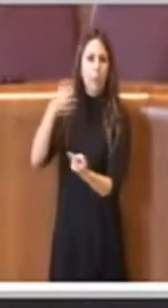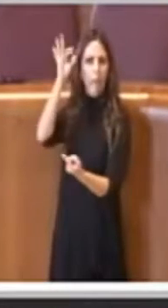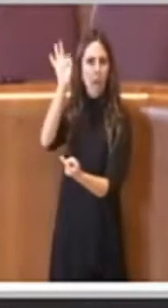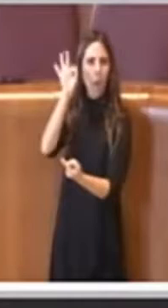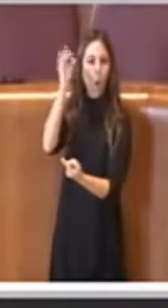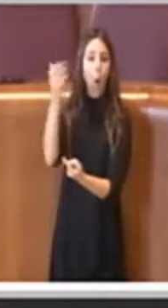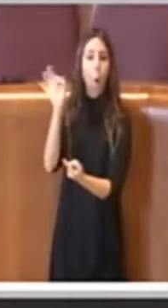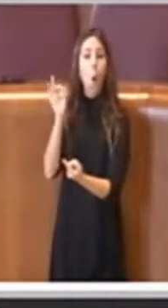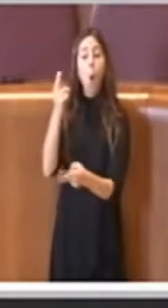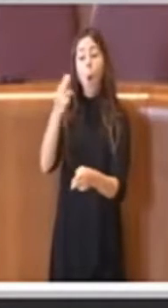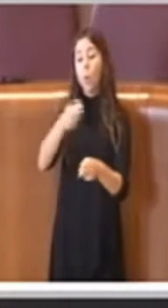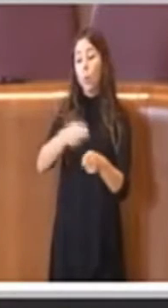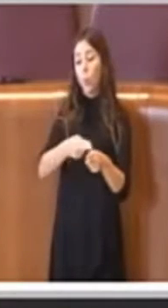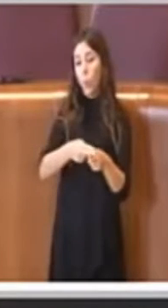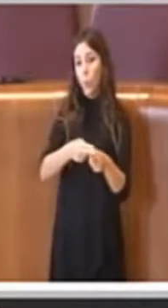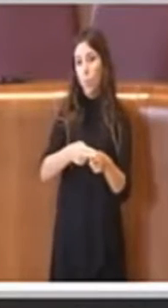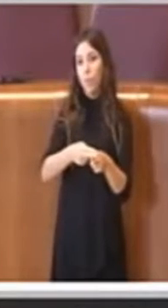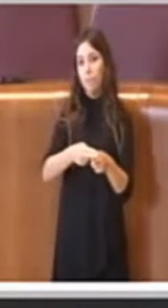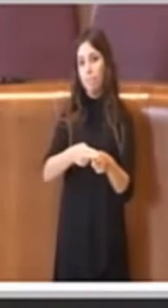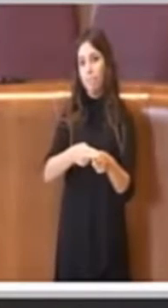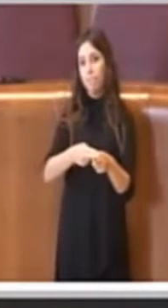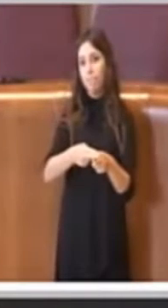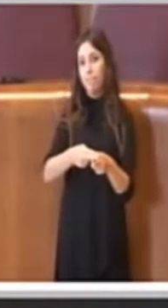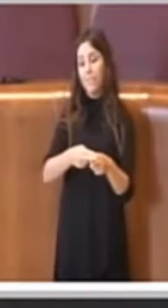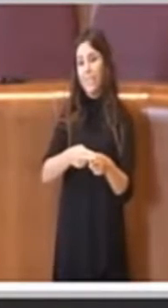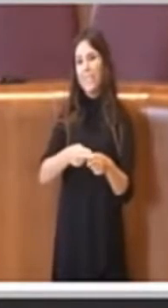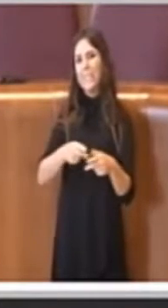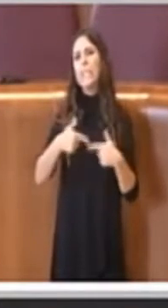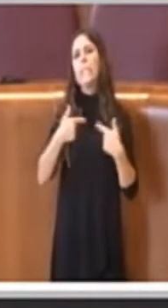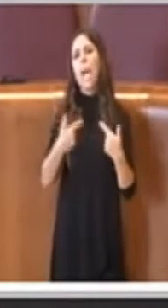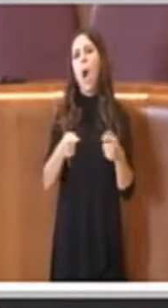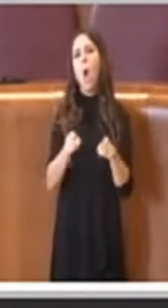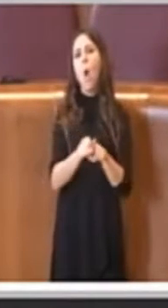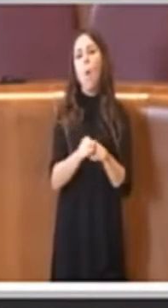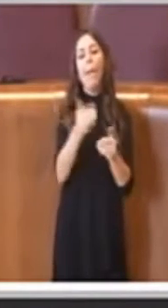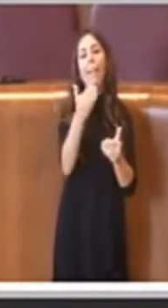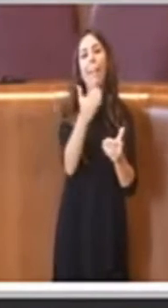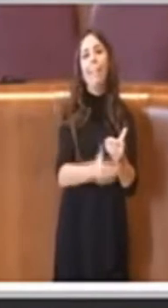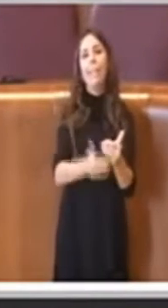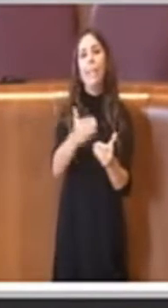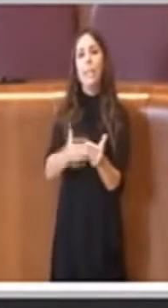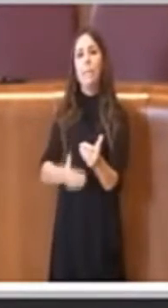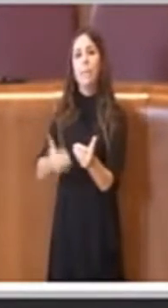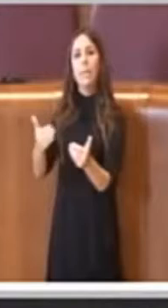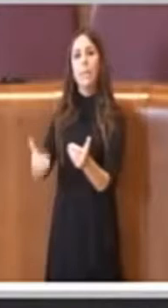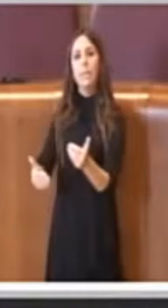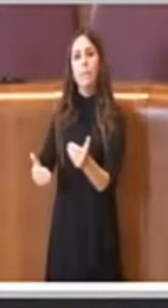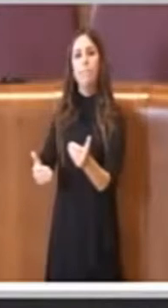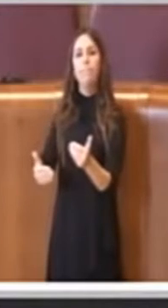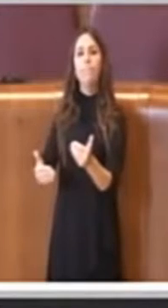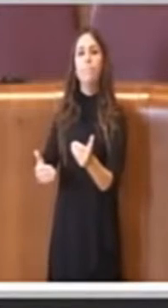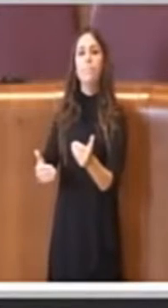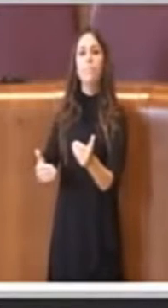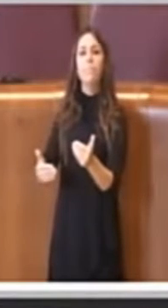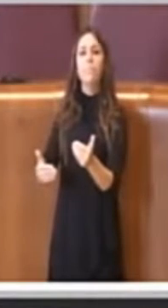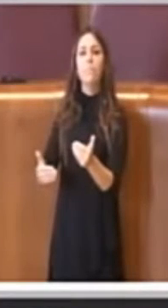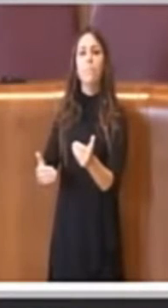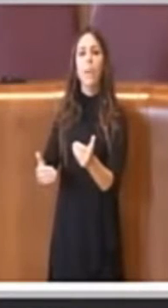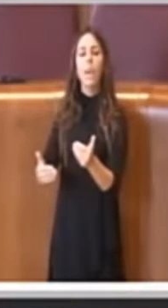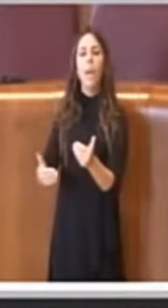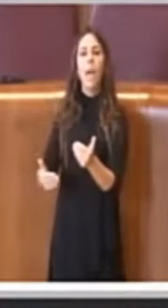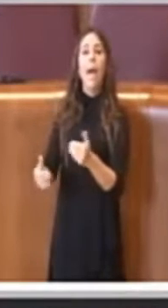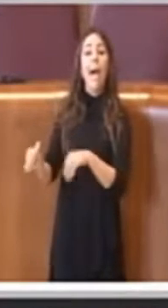a Roma abbiamo messo dei paletti relativamente ai diesel per